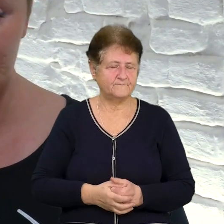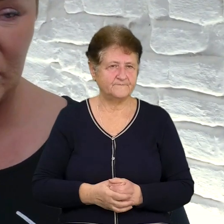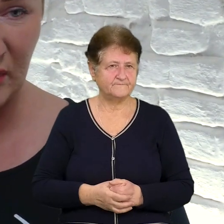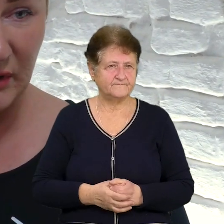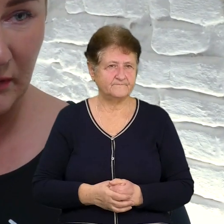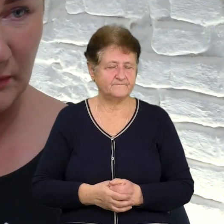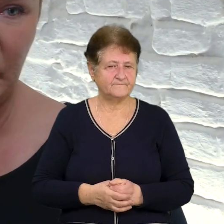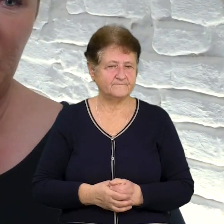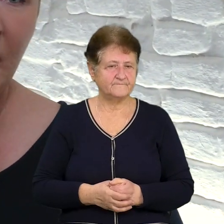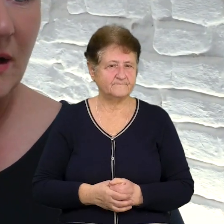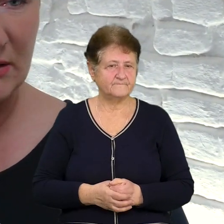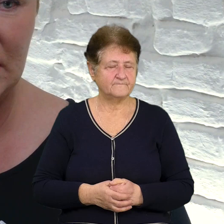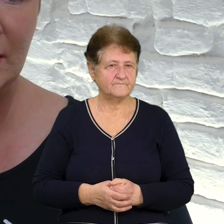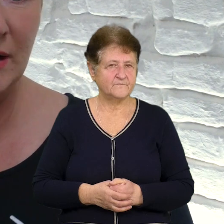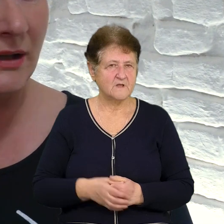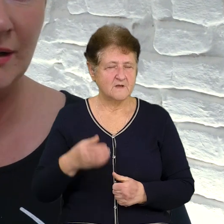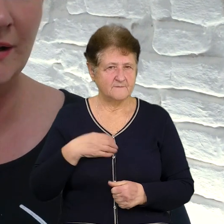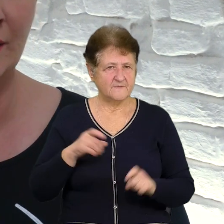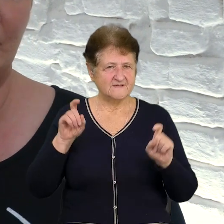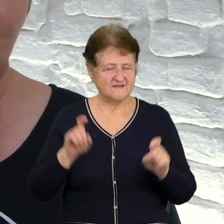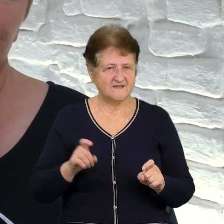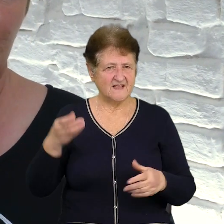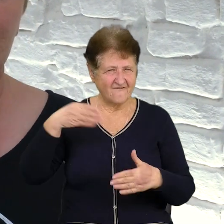Мой будинок і горів, і ми в підвалі сиділи.